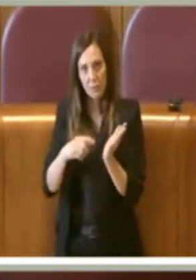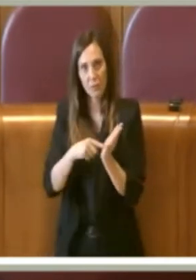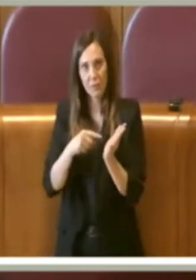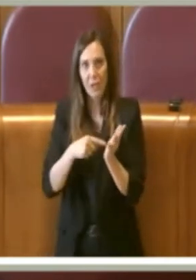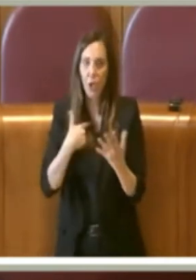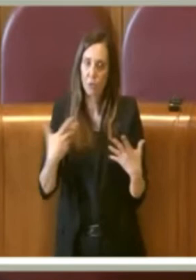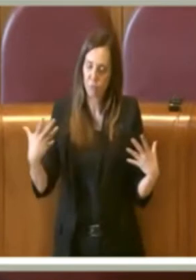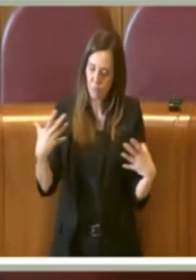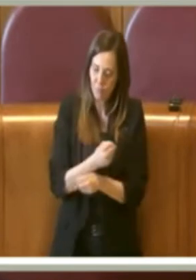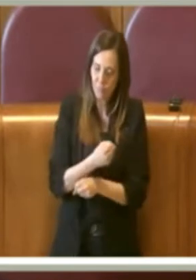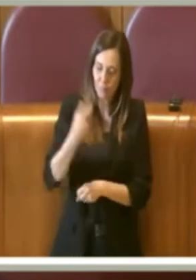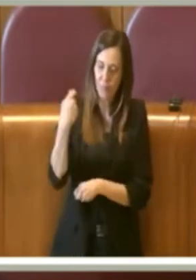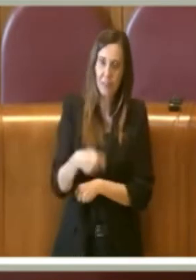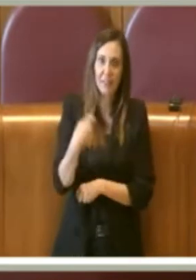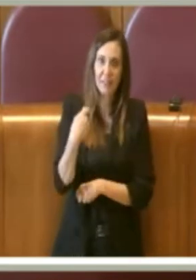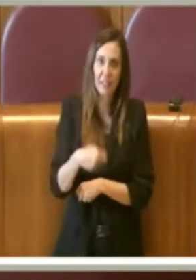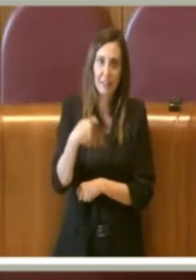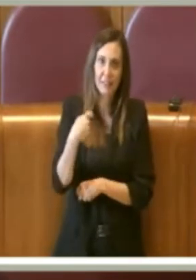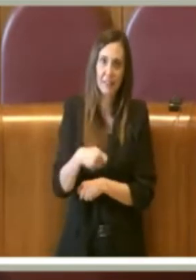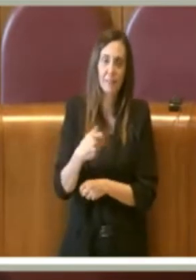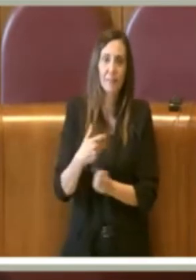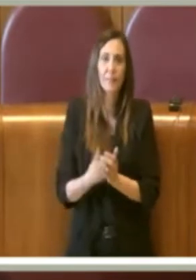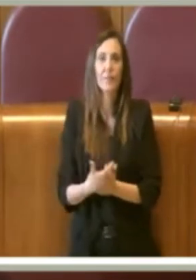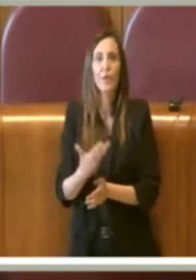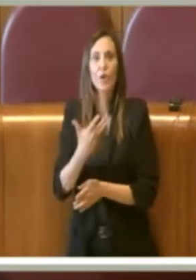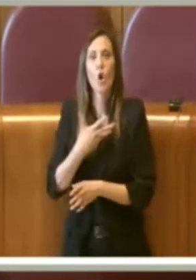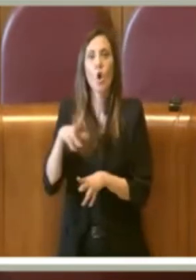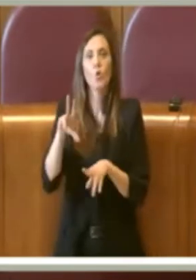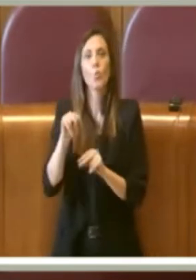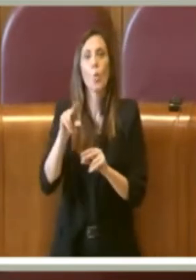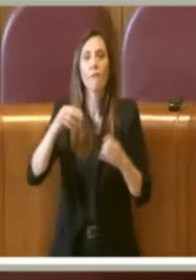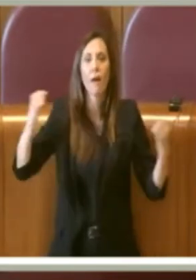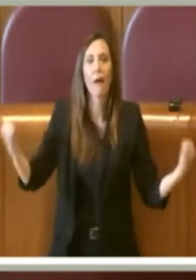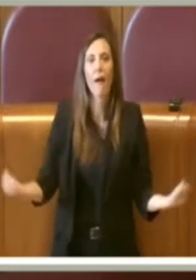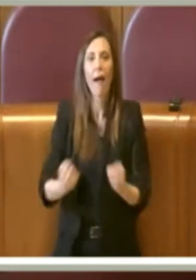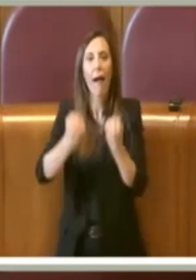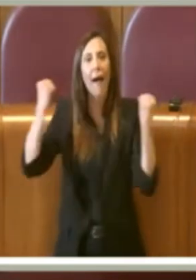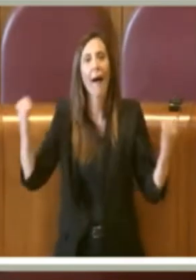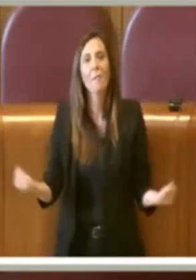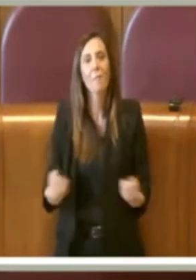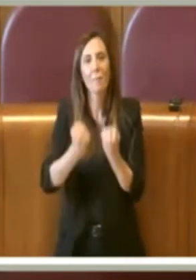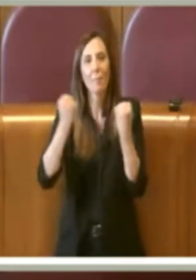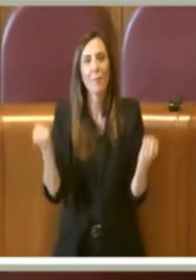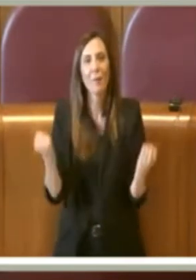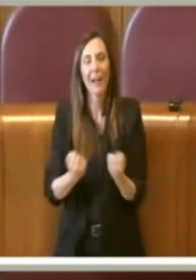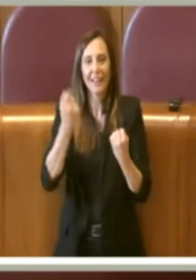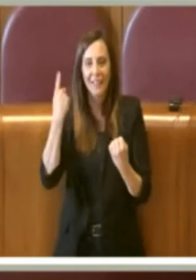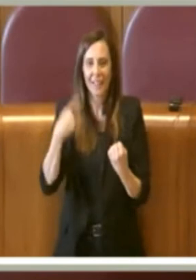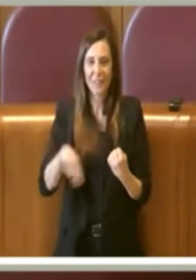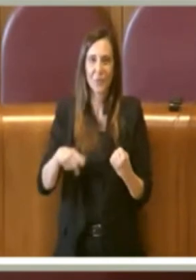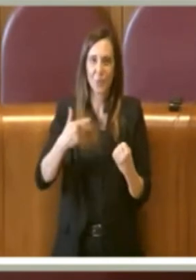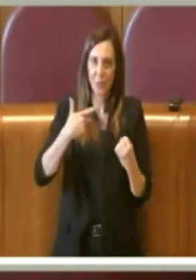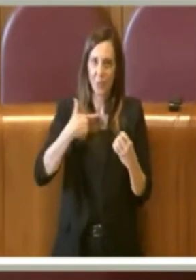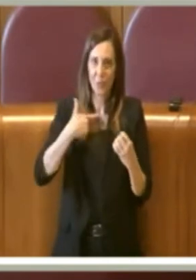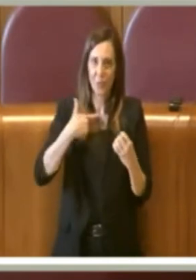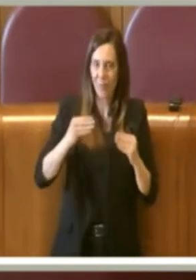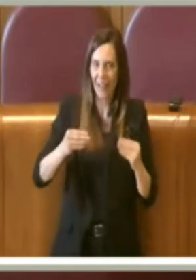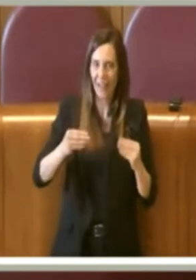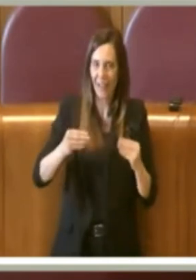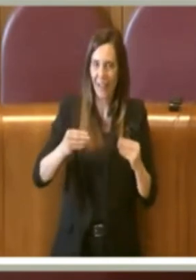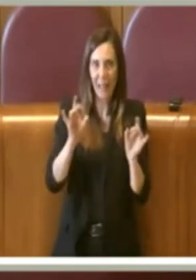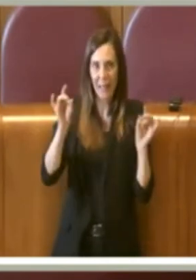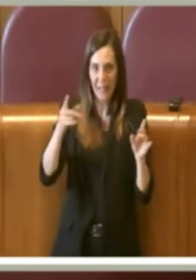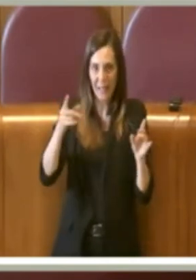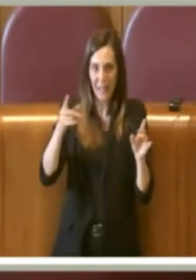concludere Presidente ci saranno nuove campagne sul plastic free, ricordiamo anche il